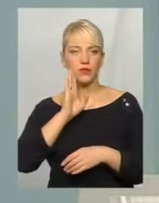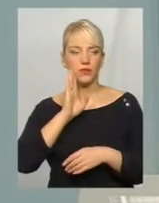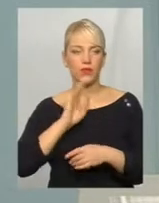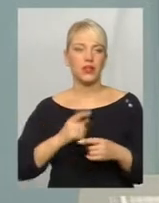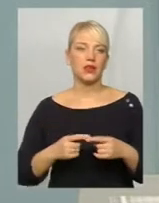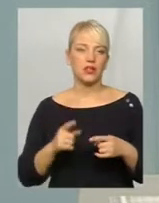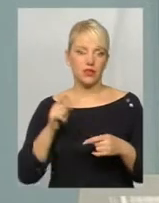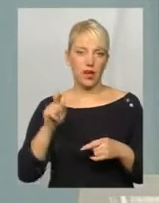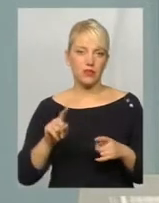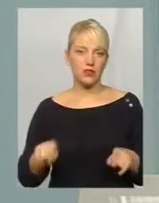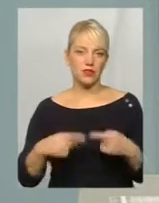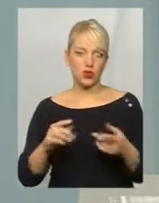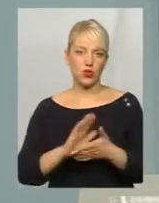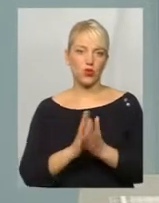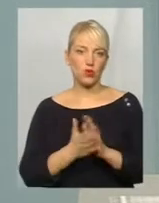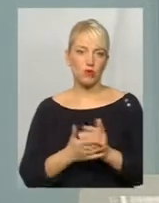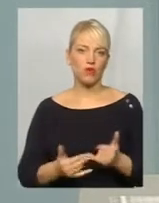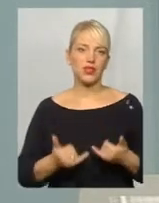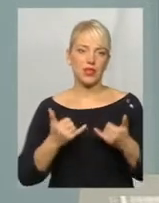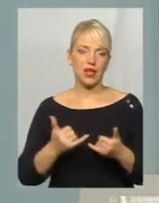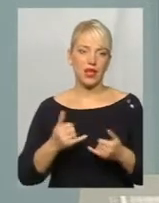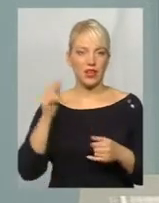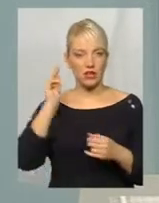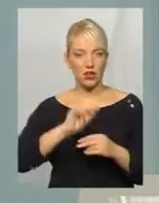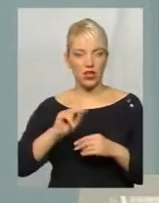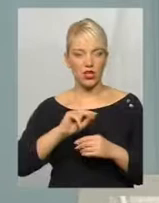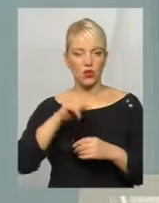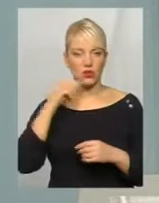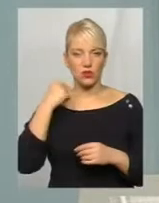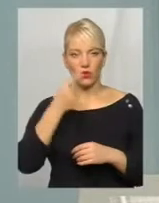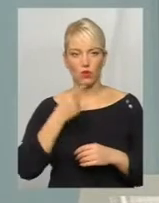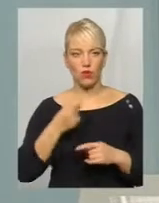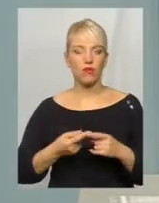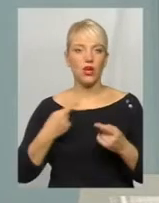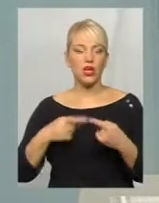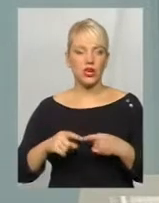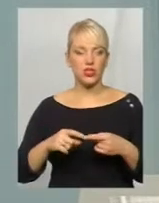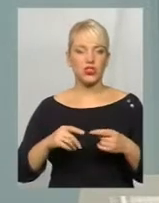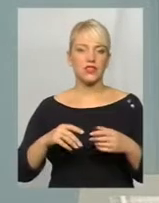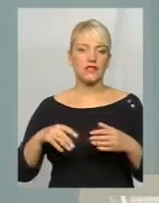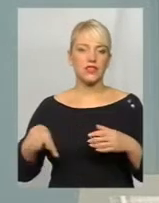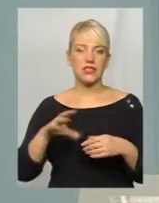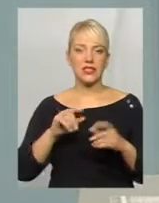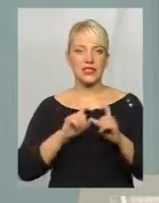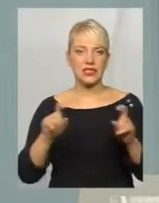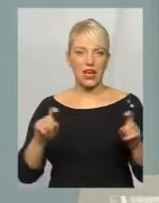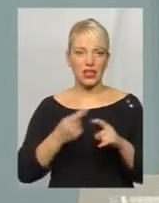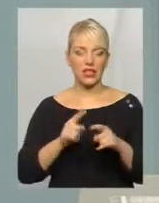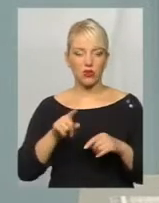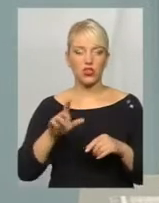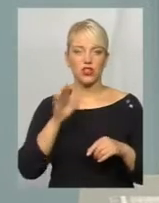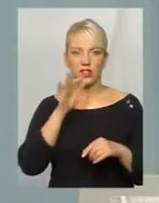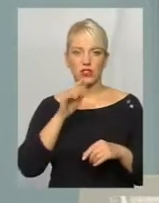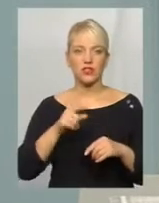Звичайно, там створені умови для навчання російською мовою. Решта, усі заклади, і в той же час, у цій же восьмій